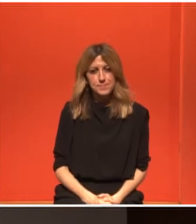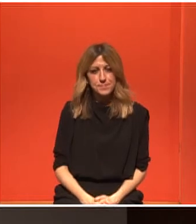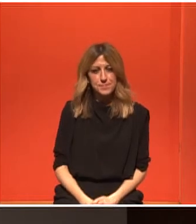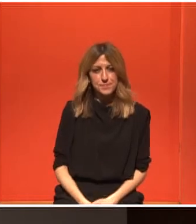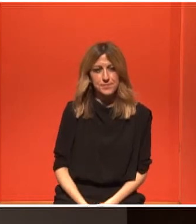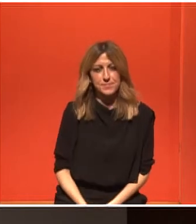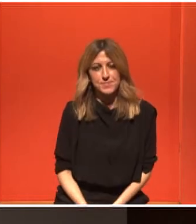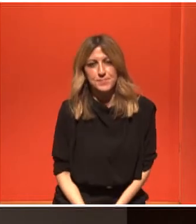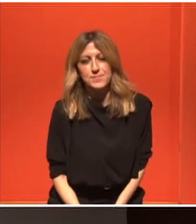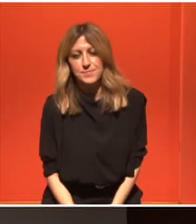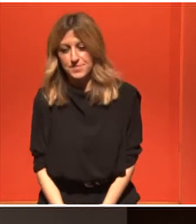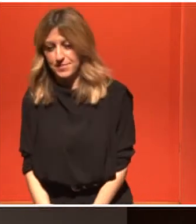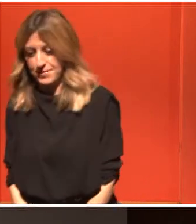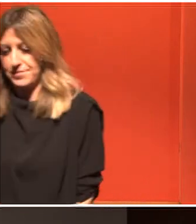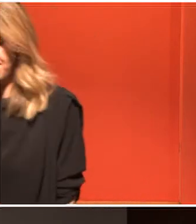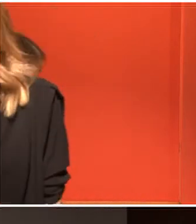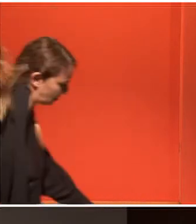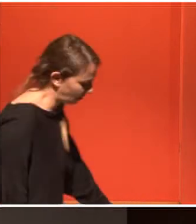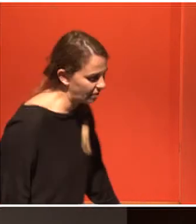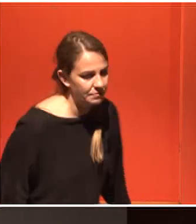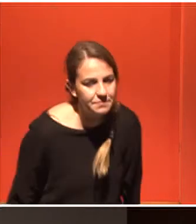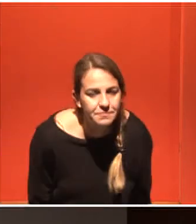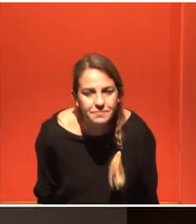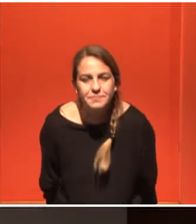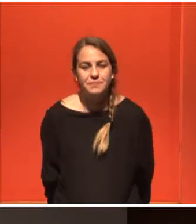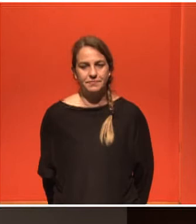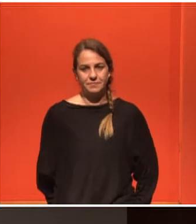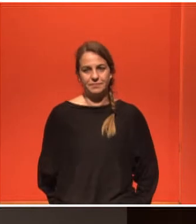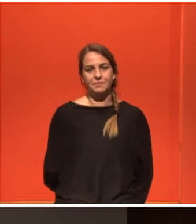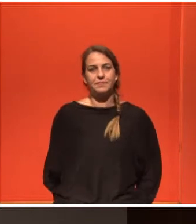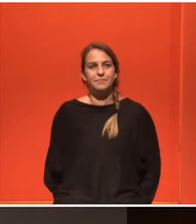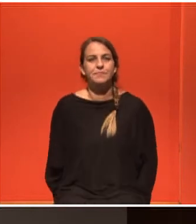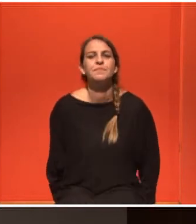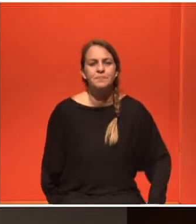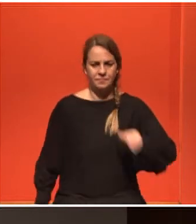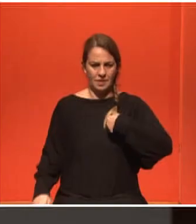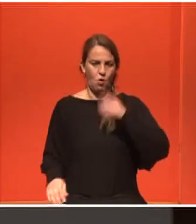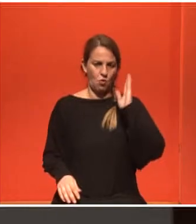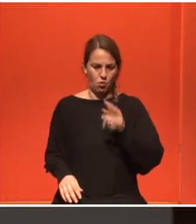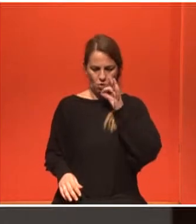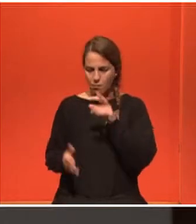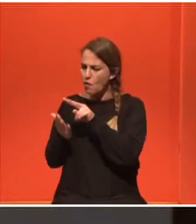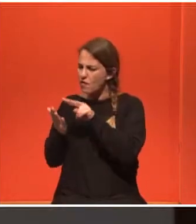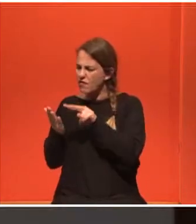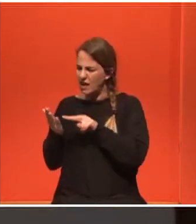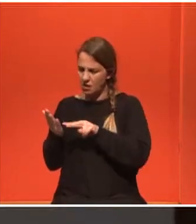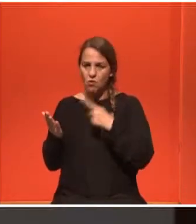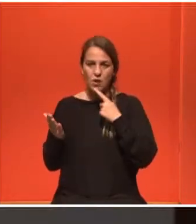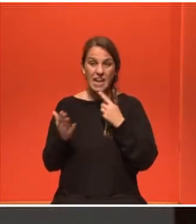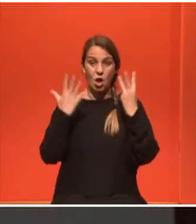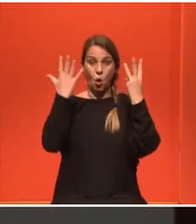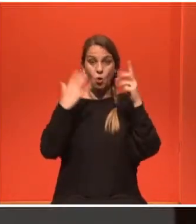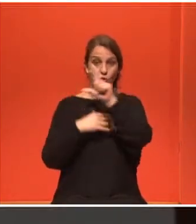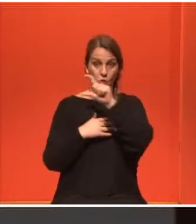Βιβλιογραφικά μπορώ να πω μόνον ότι μετά από 8 εβδομάδες από μια μαστεκτομή υπάρχει